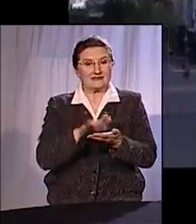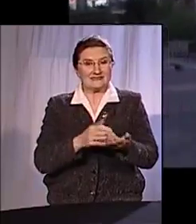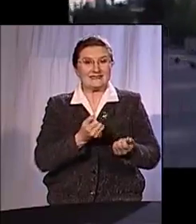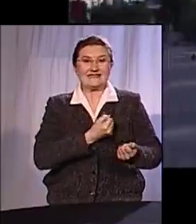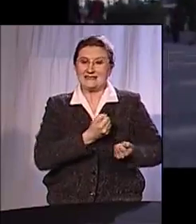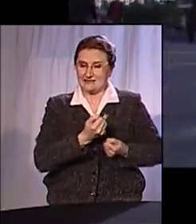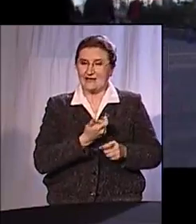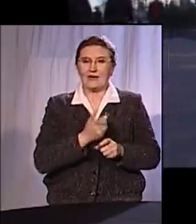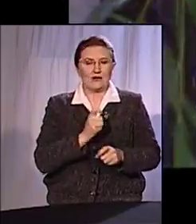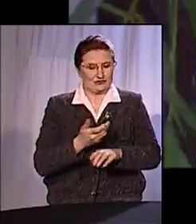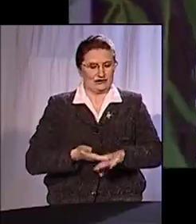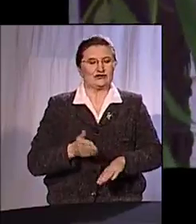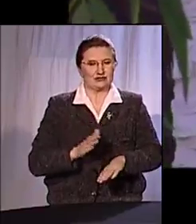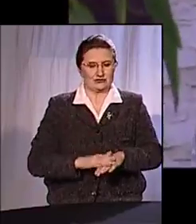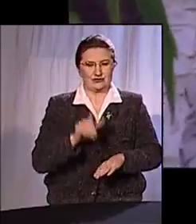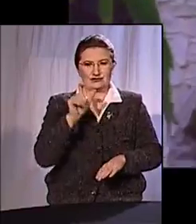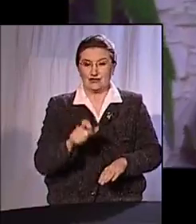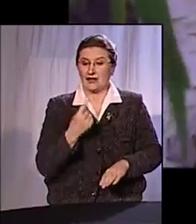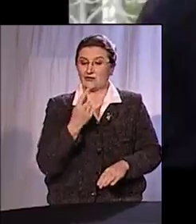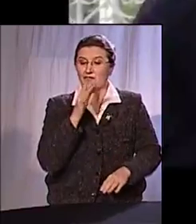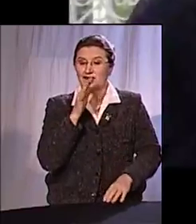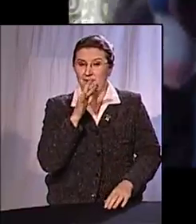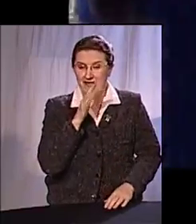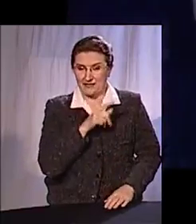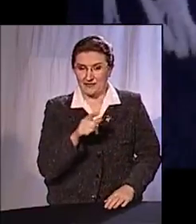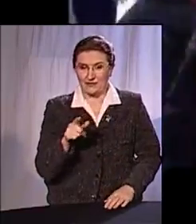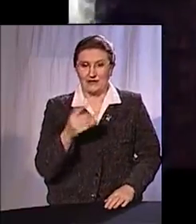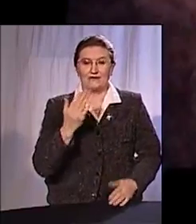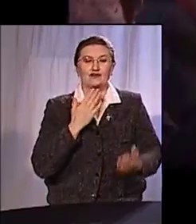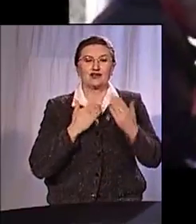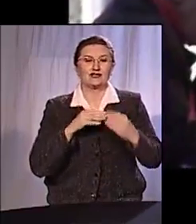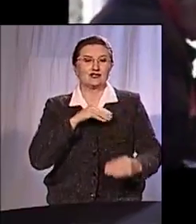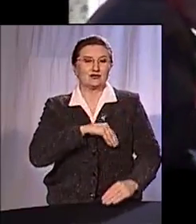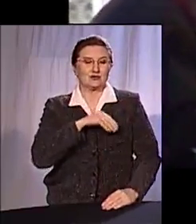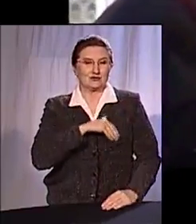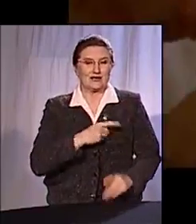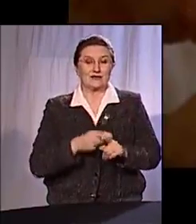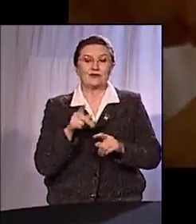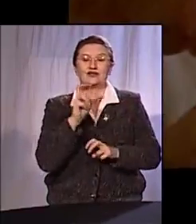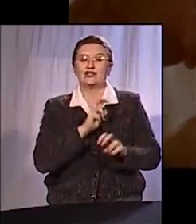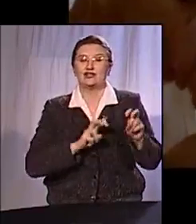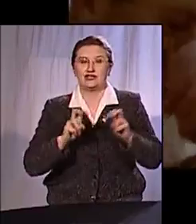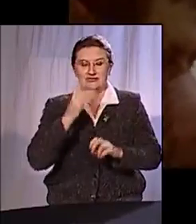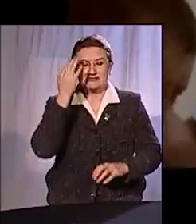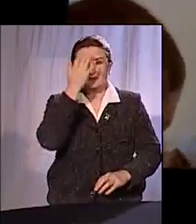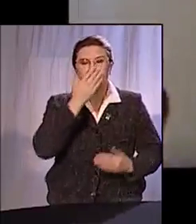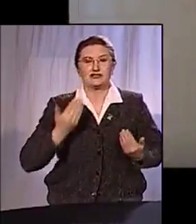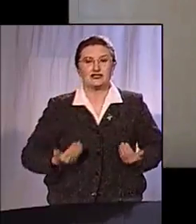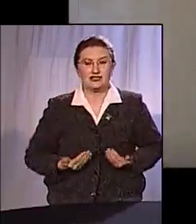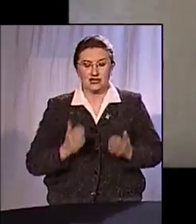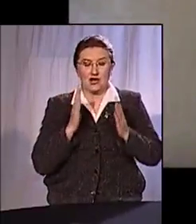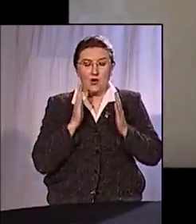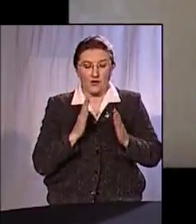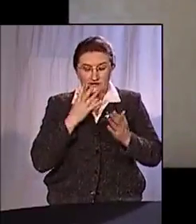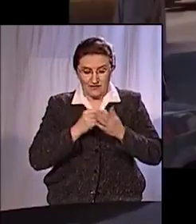очень тяжело человеку. Но одновременно именно этого жаждет его душа, именно этого он ищет, он ищет смысла жизни. Хотя он